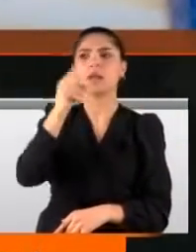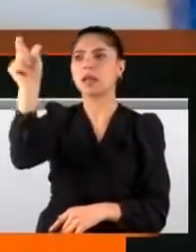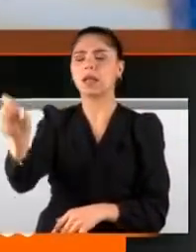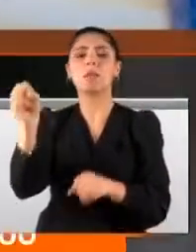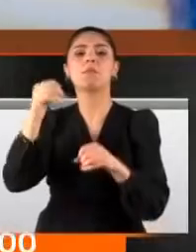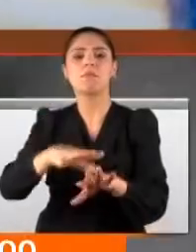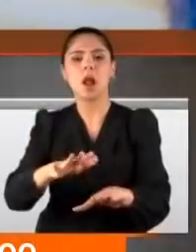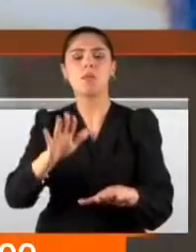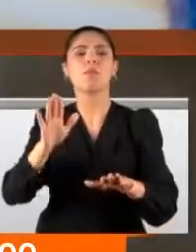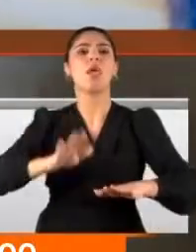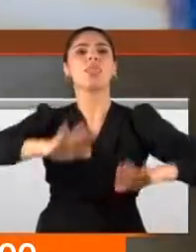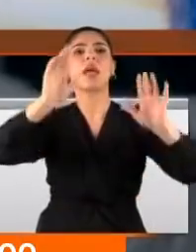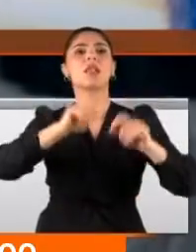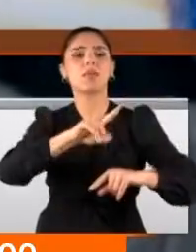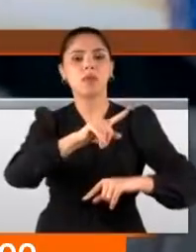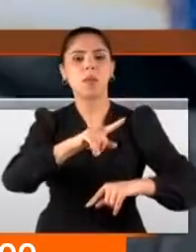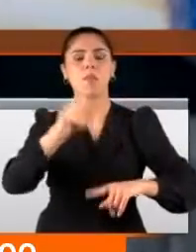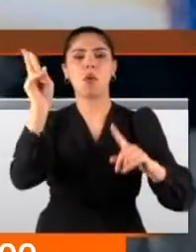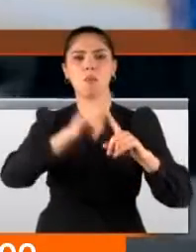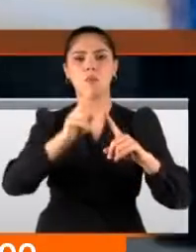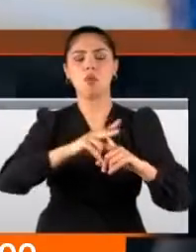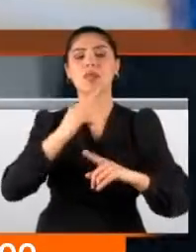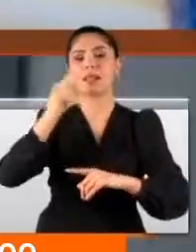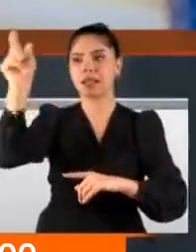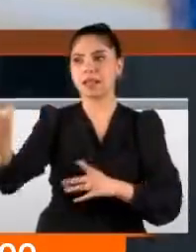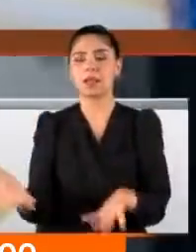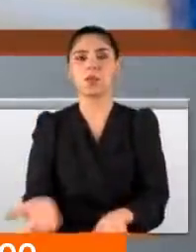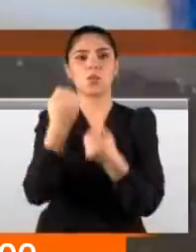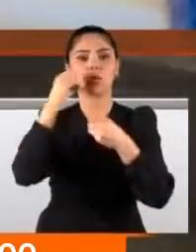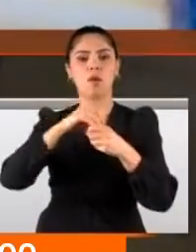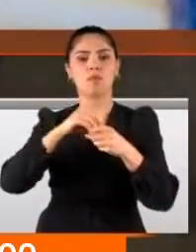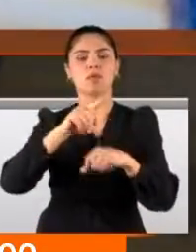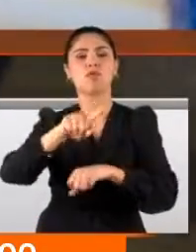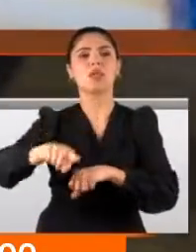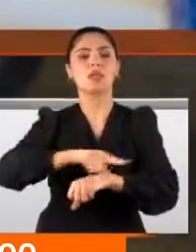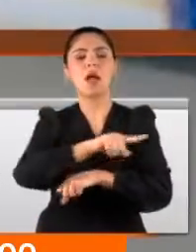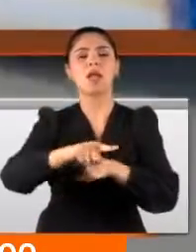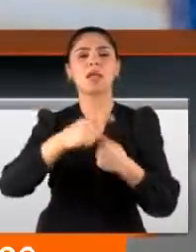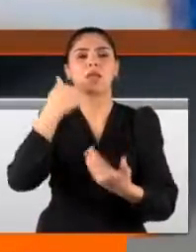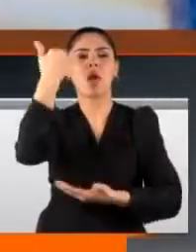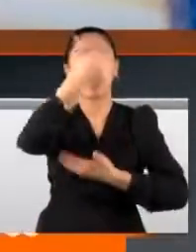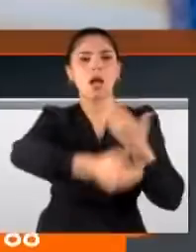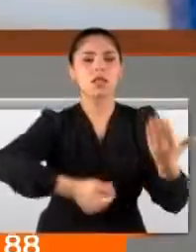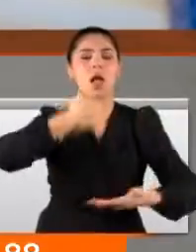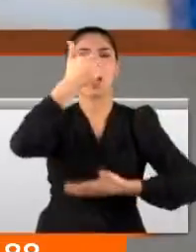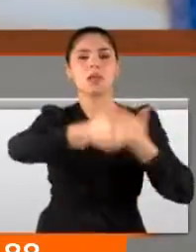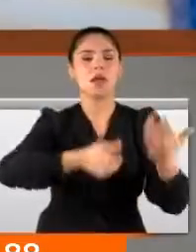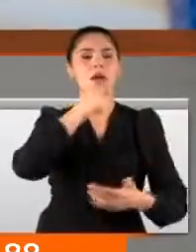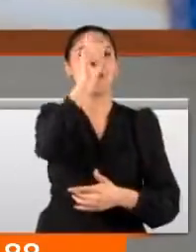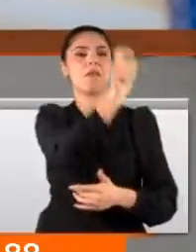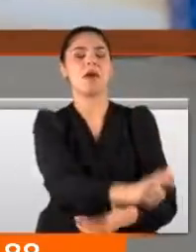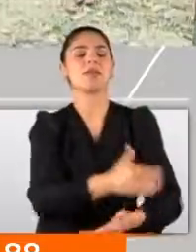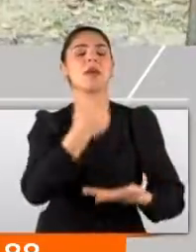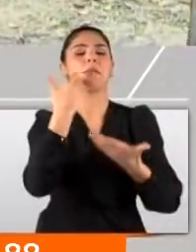ne de polise teslim oluyordu. Polis rehin alınan kadını kurtarmak için saatlerce dil döküp eli silahlı zorbayı ikna